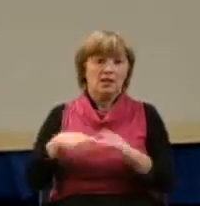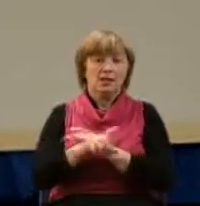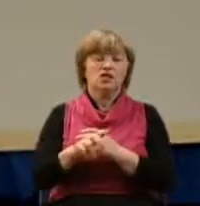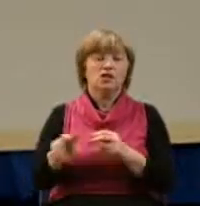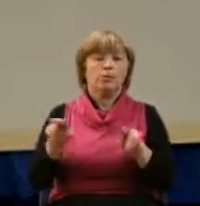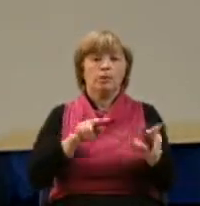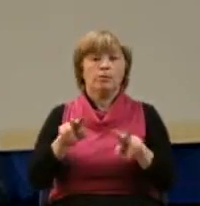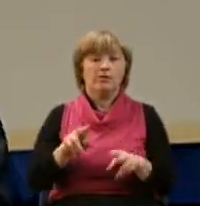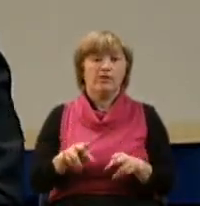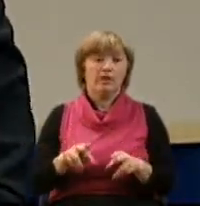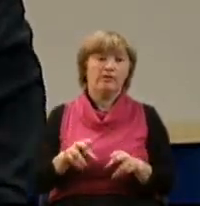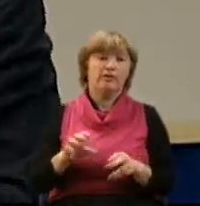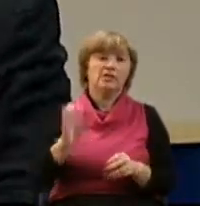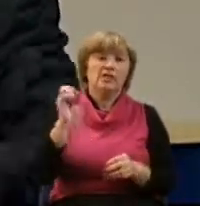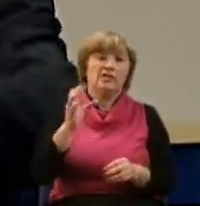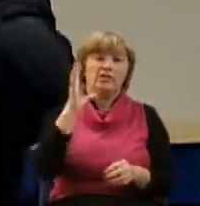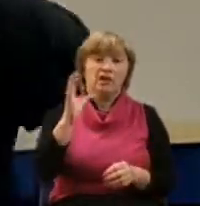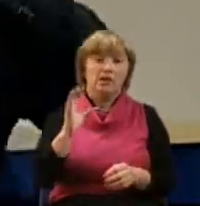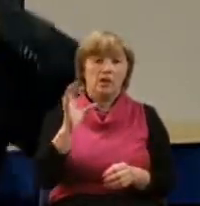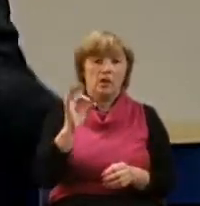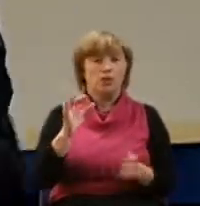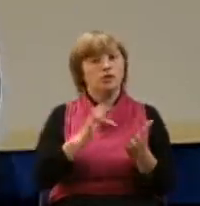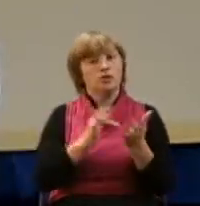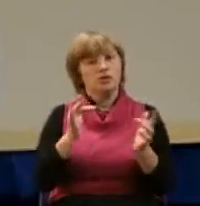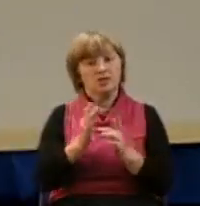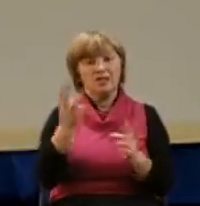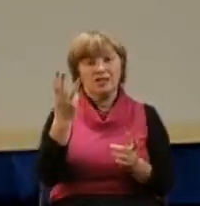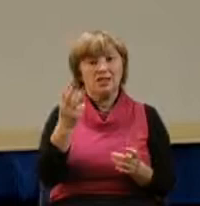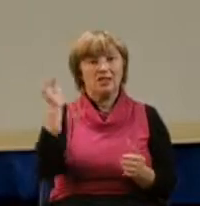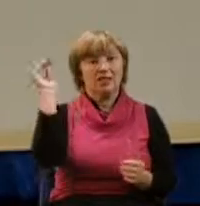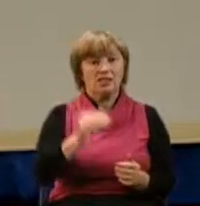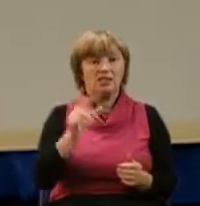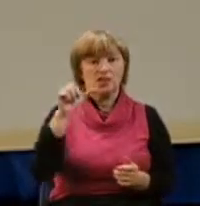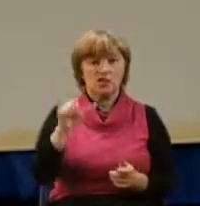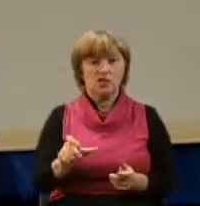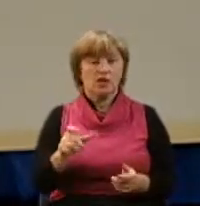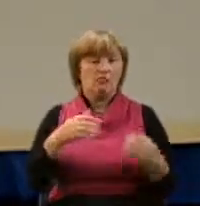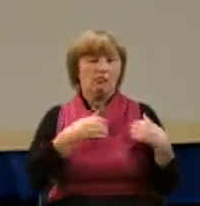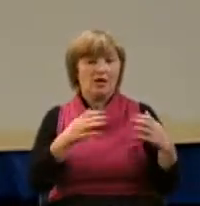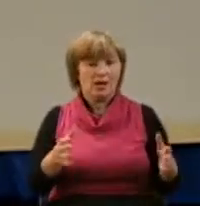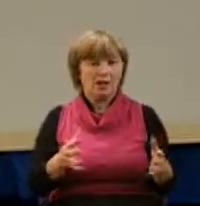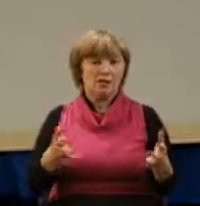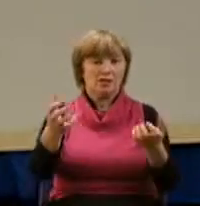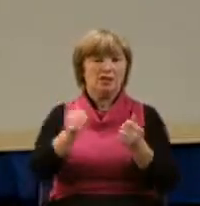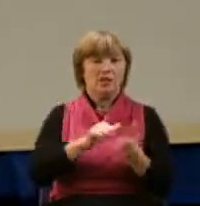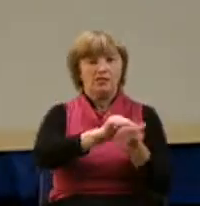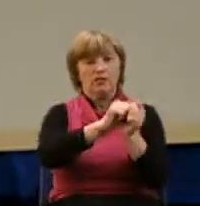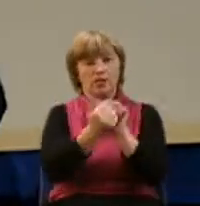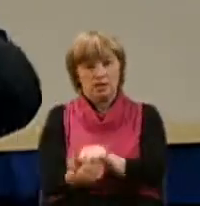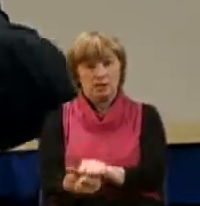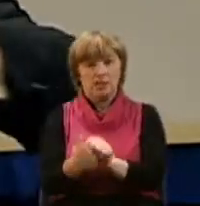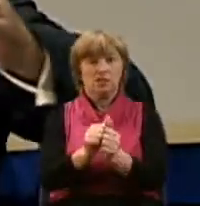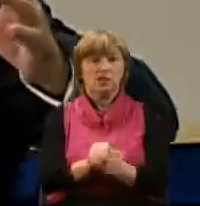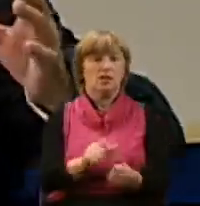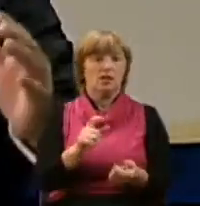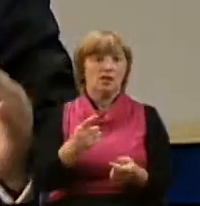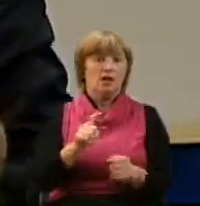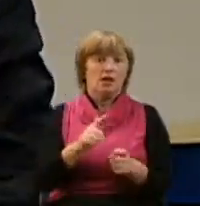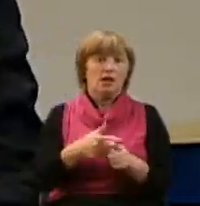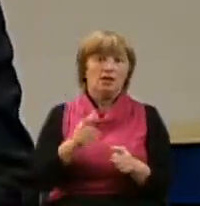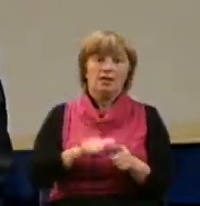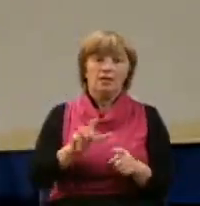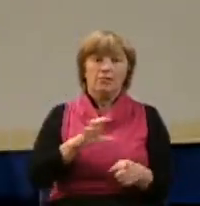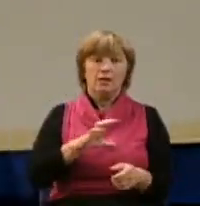проповедовать о Иисусе Христе, и три тысячи человек покаялись. И приняло водное крещение, это было моментом